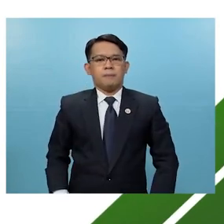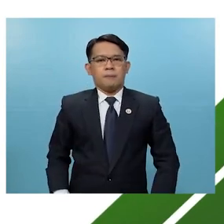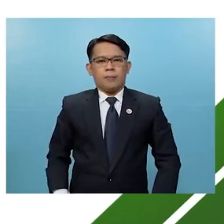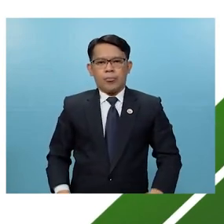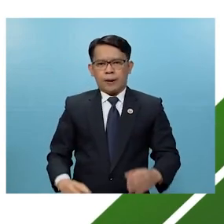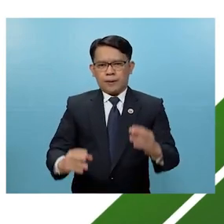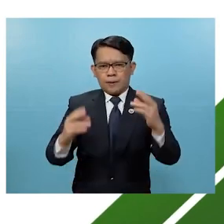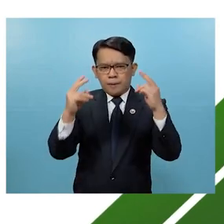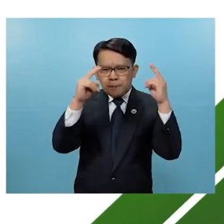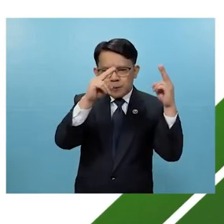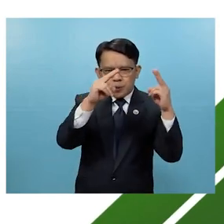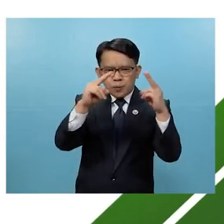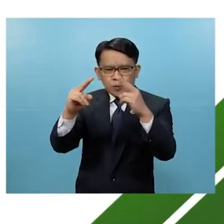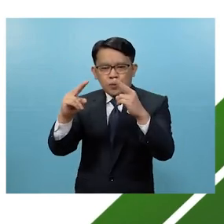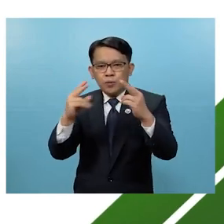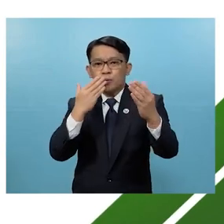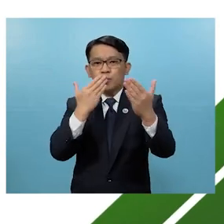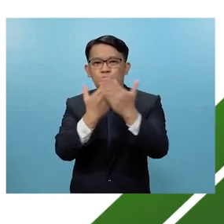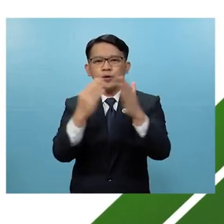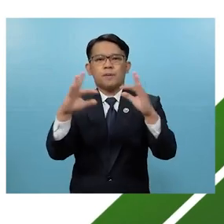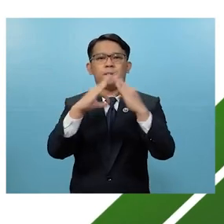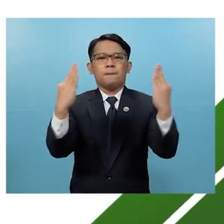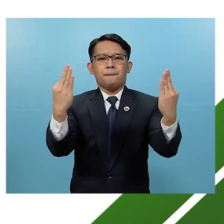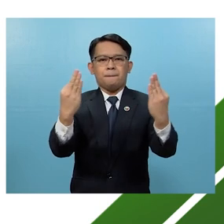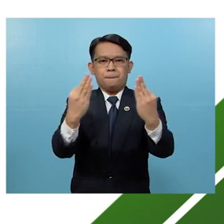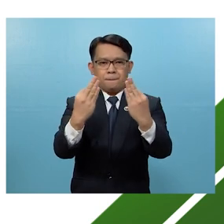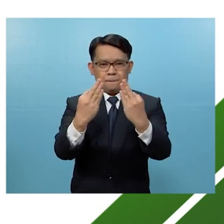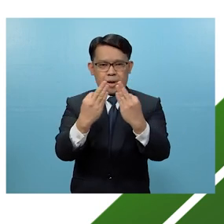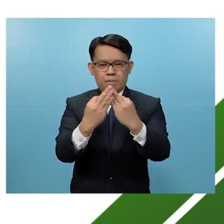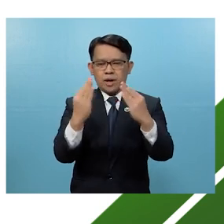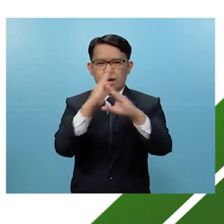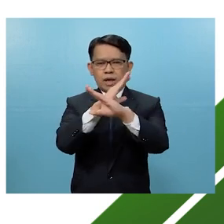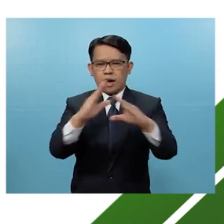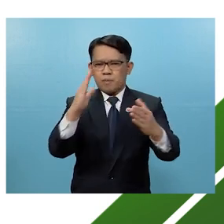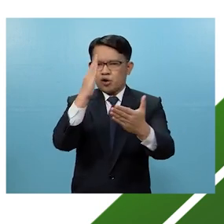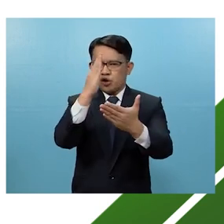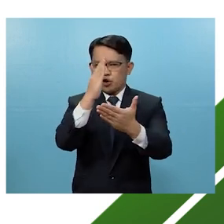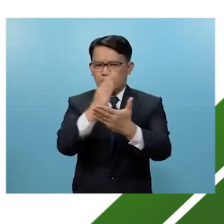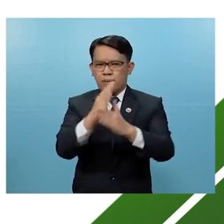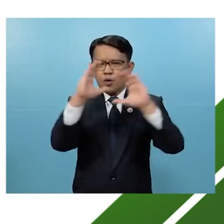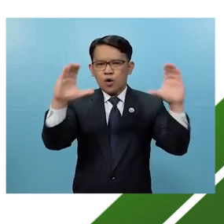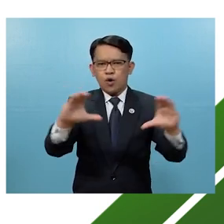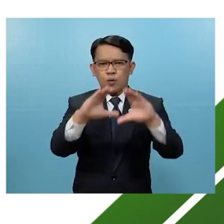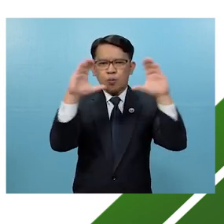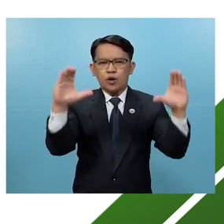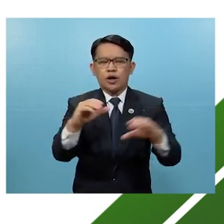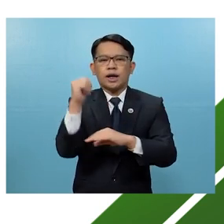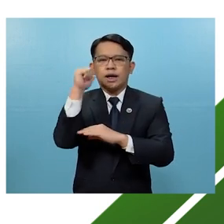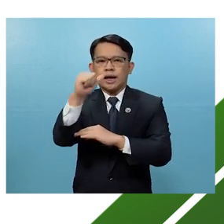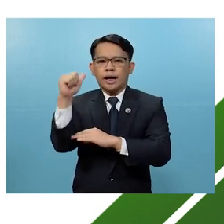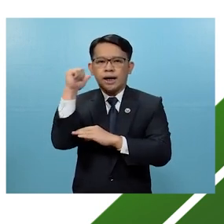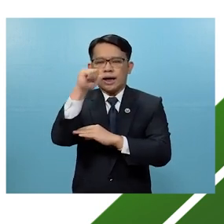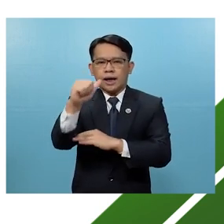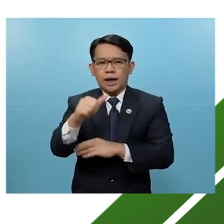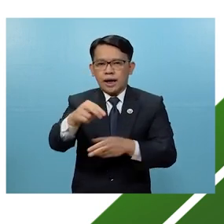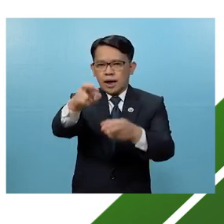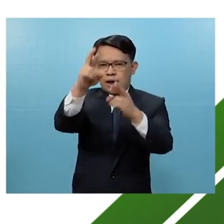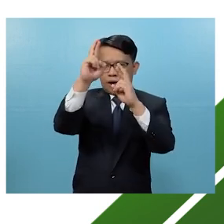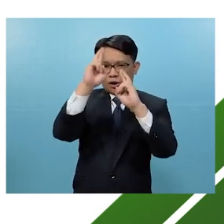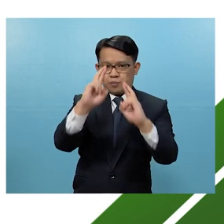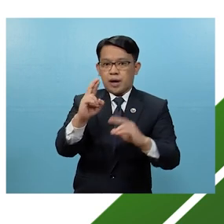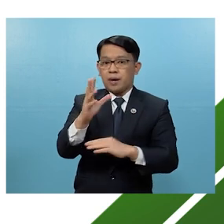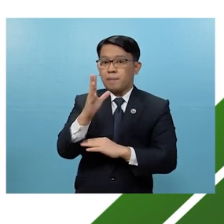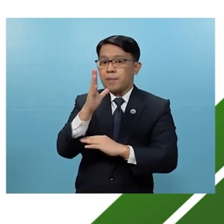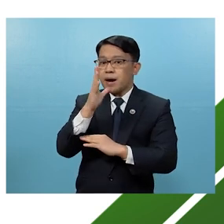Sinusubaybayan niyang mabuti ang kanyang sambahayan at hindi tumitigil sa paggawa araw-araw Iginagalang